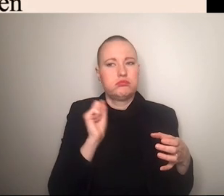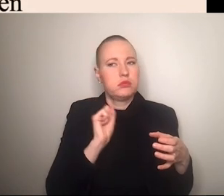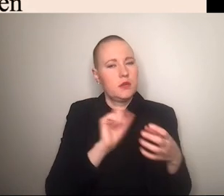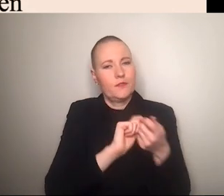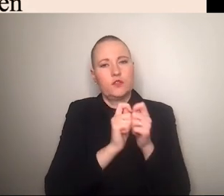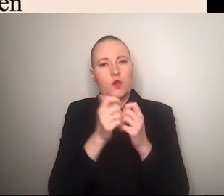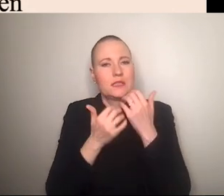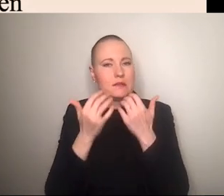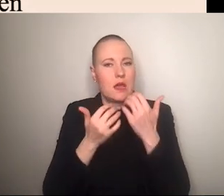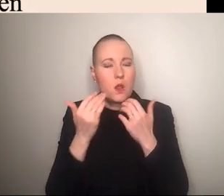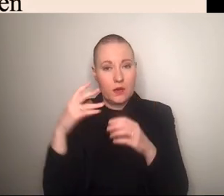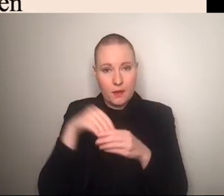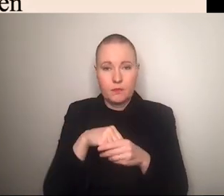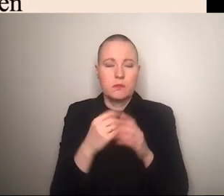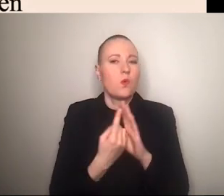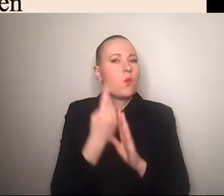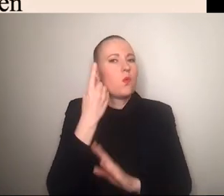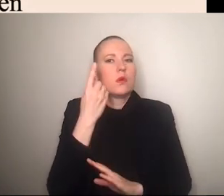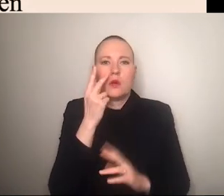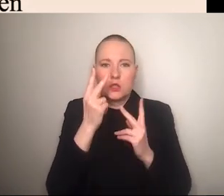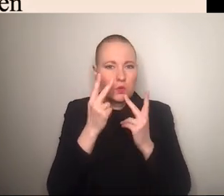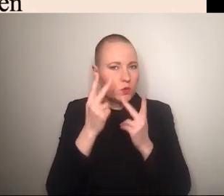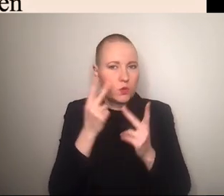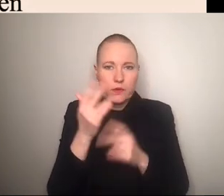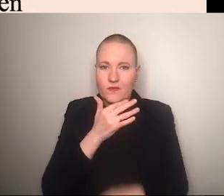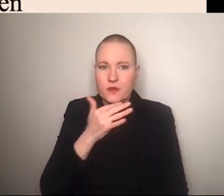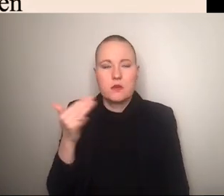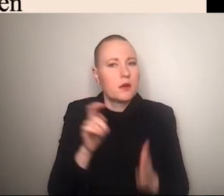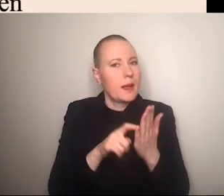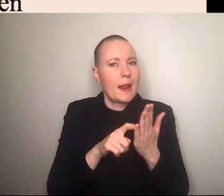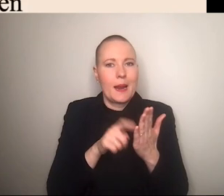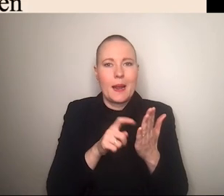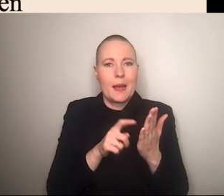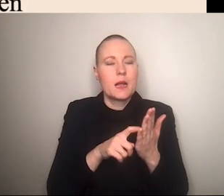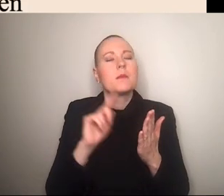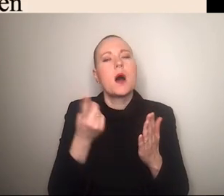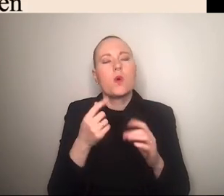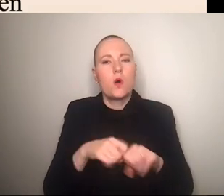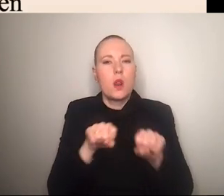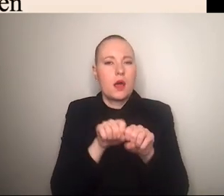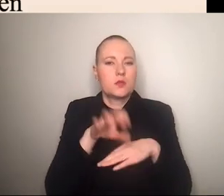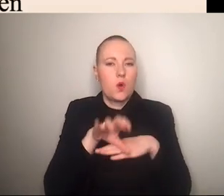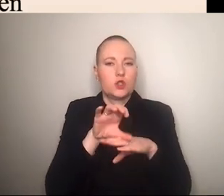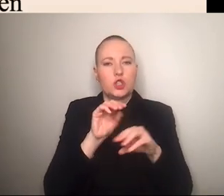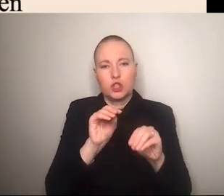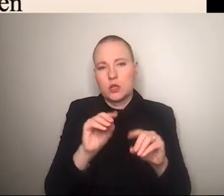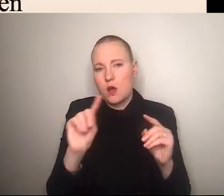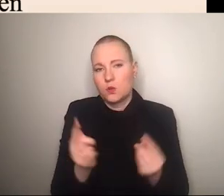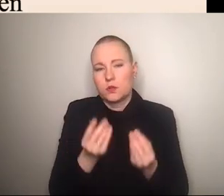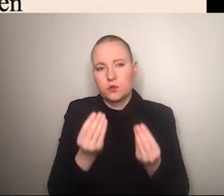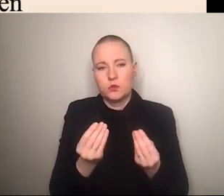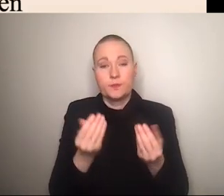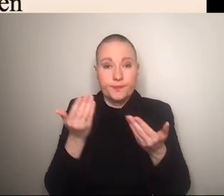sehr häufig geklickt und haben hohe views aber finden das zum beispiel auch bei online coaches die sozusagen diese